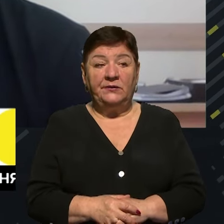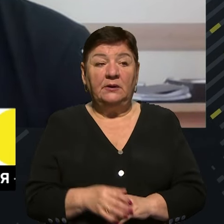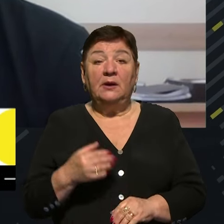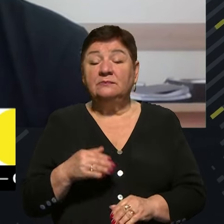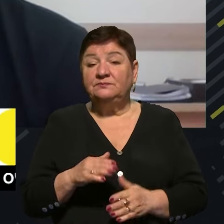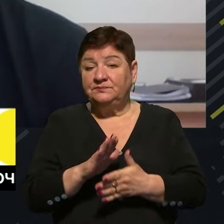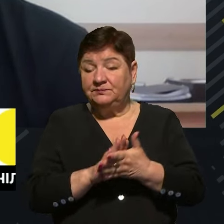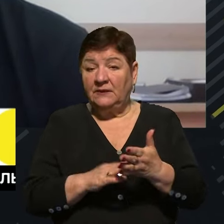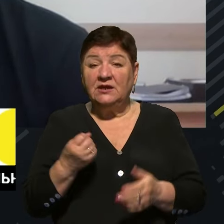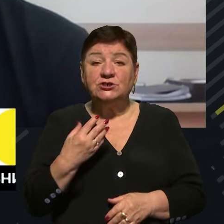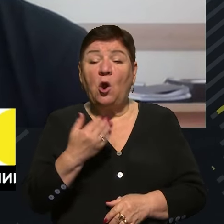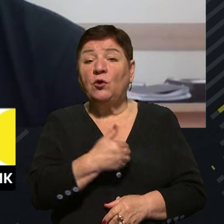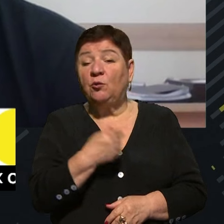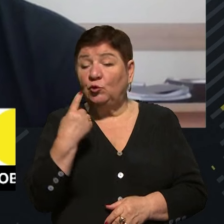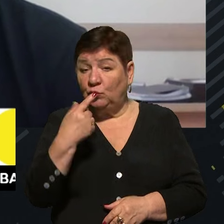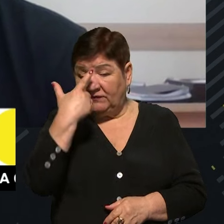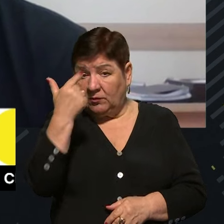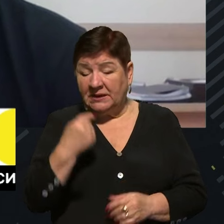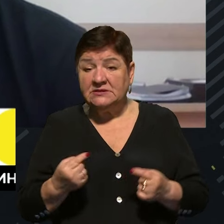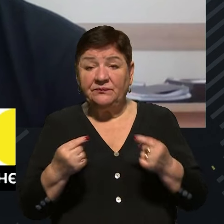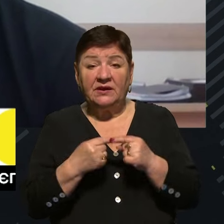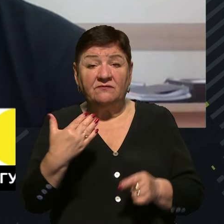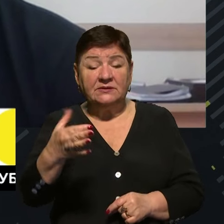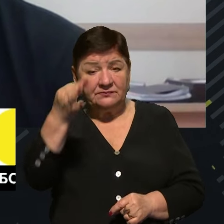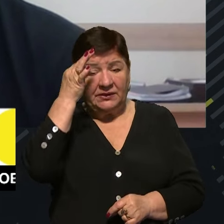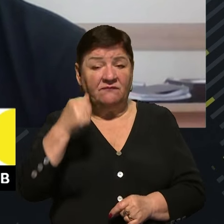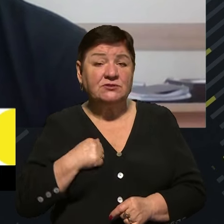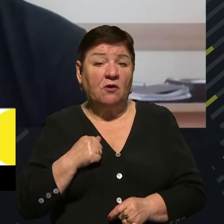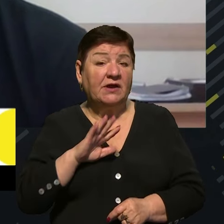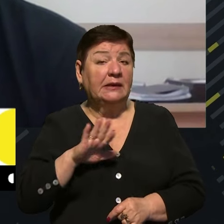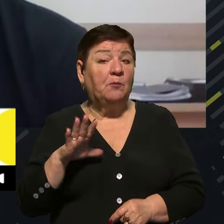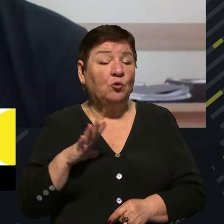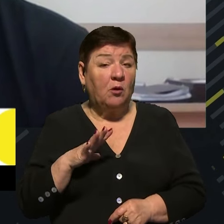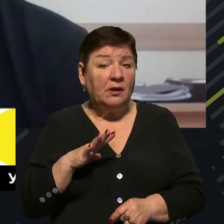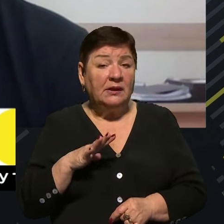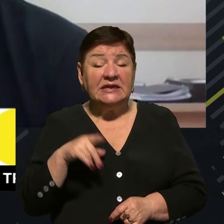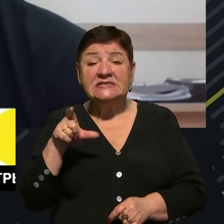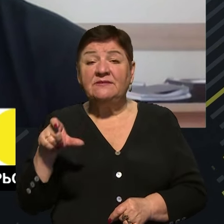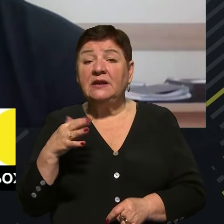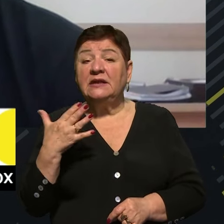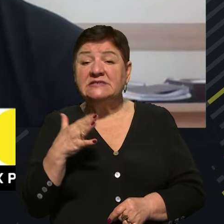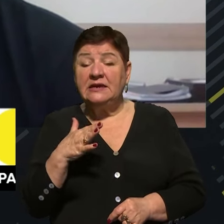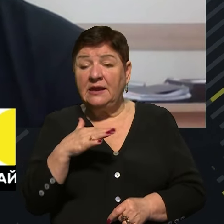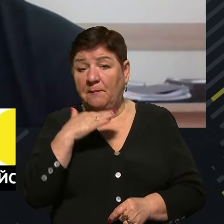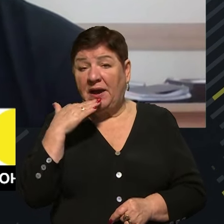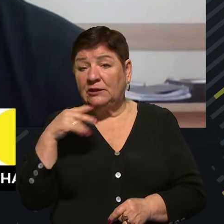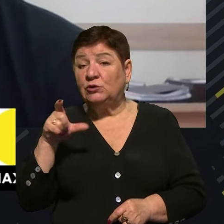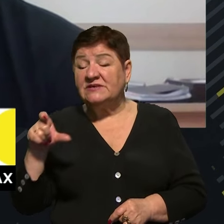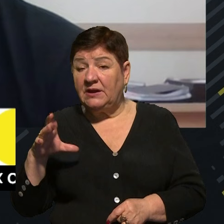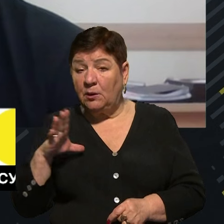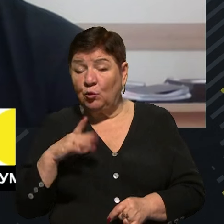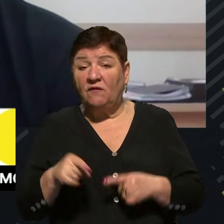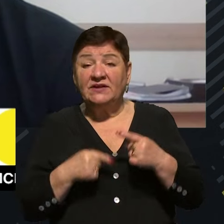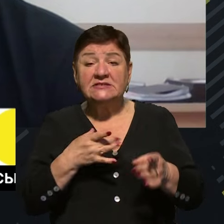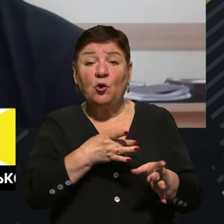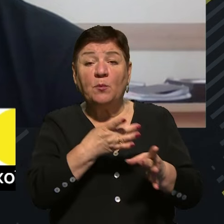ще хотів уточнити інформацію, ви згадували про те, що військових там не було, з приводу цивільних. Наскільки багато цивільних там було? І внаслідок